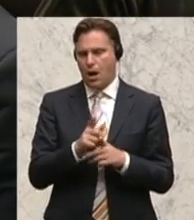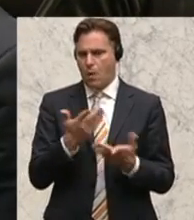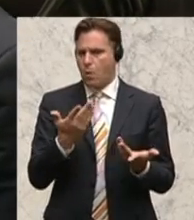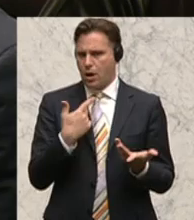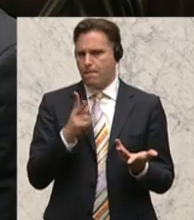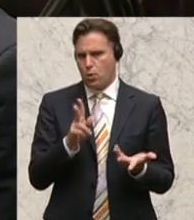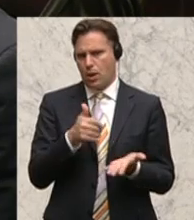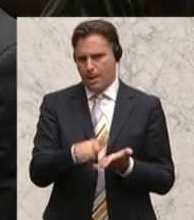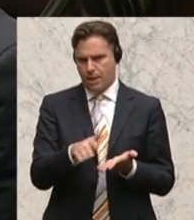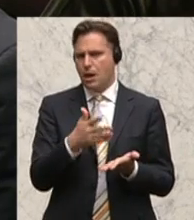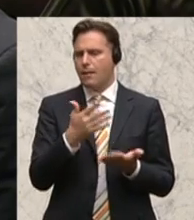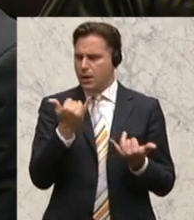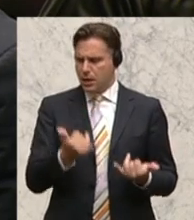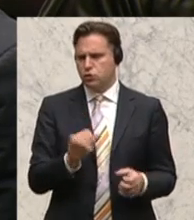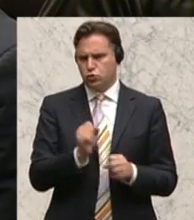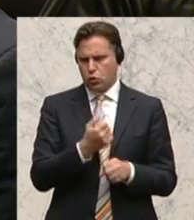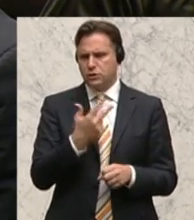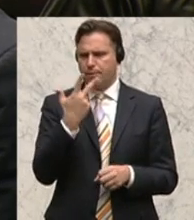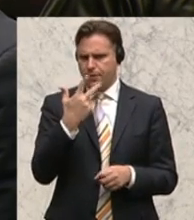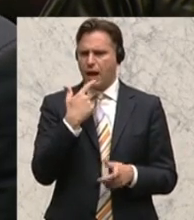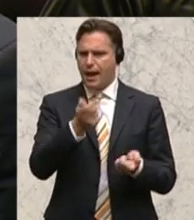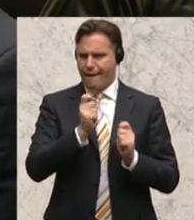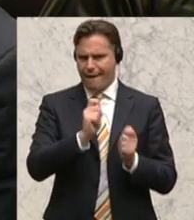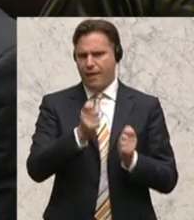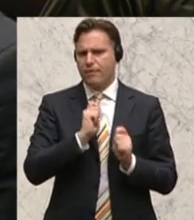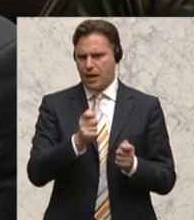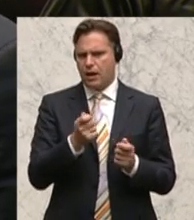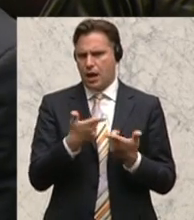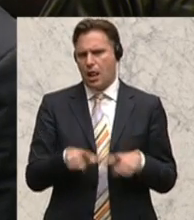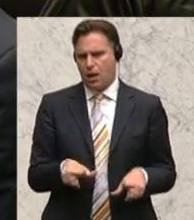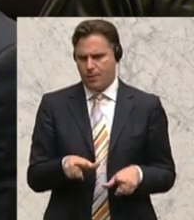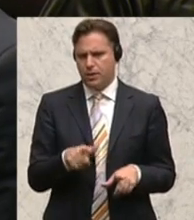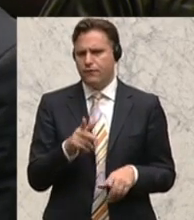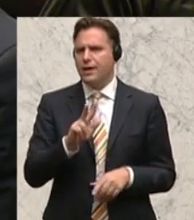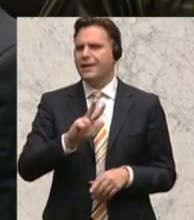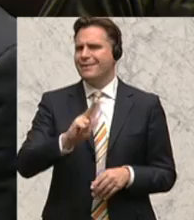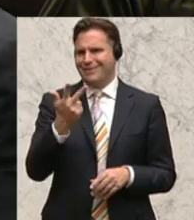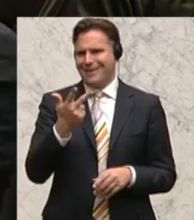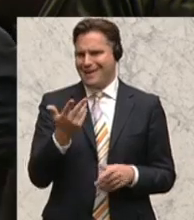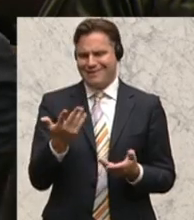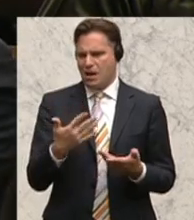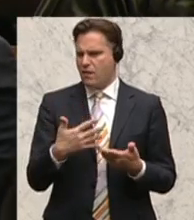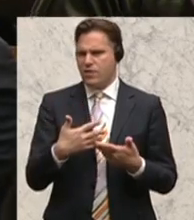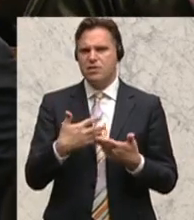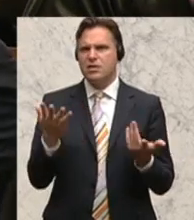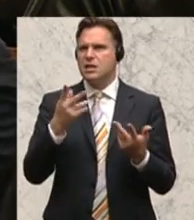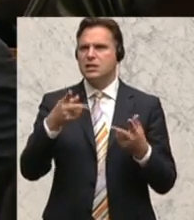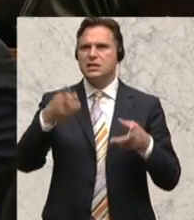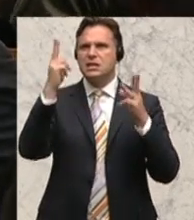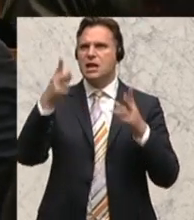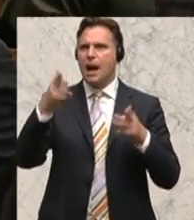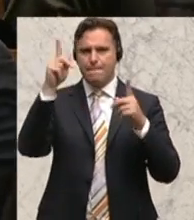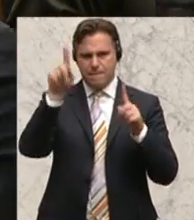alle drei Anträge zu, weil in Wahrheit der Dritte zu keinem Kapitel direkt gehört,